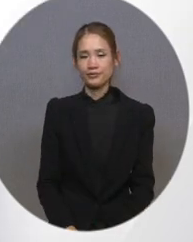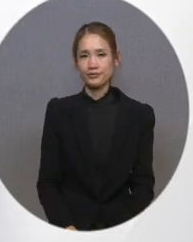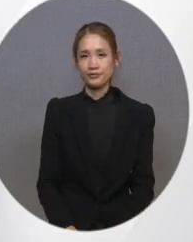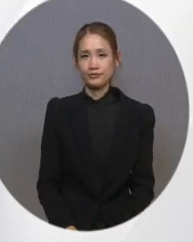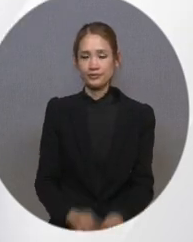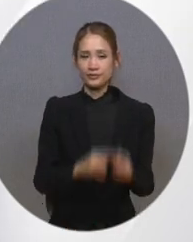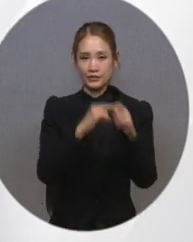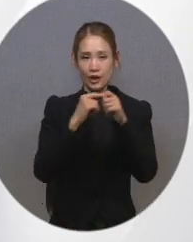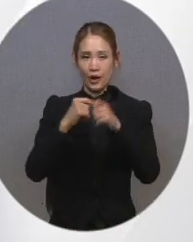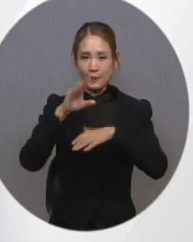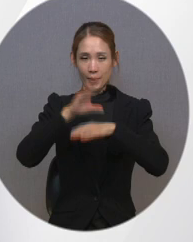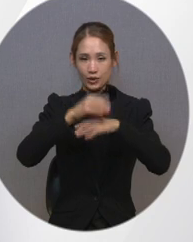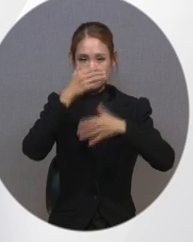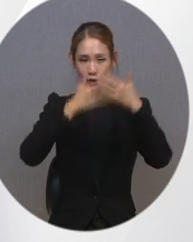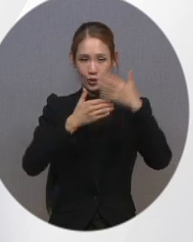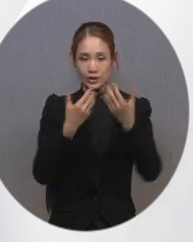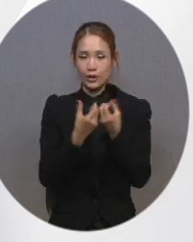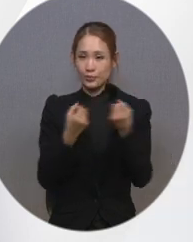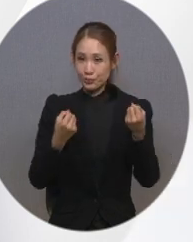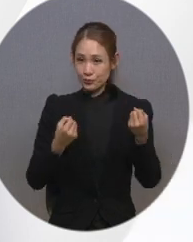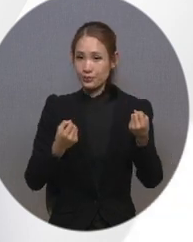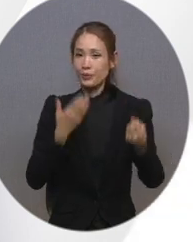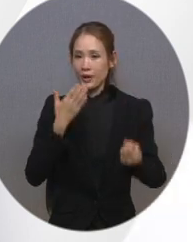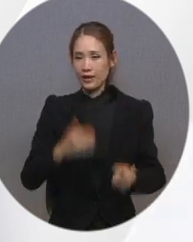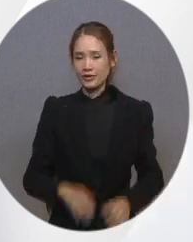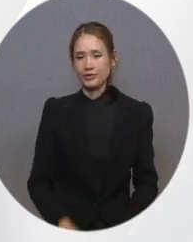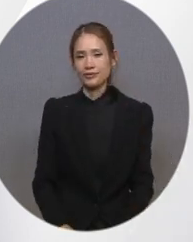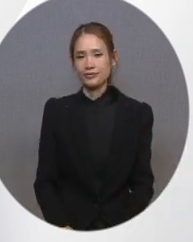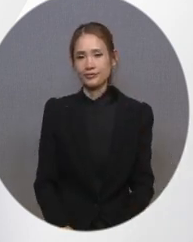자막과 방송 영상을 분리할 수도 있습니다.